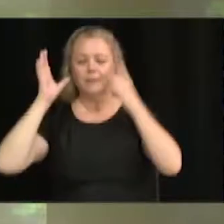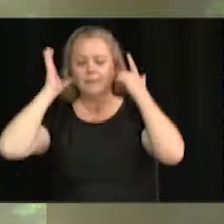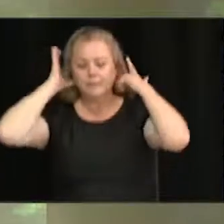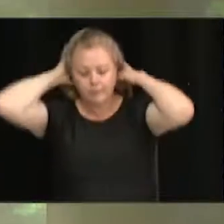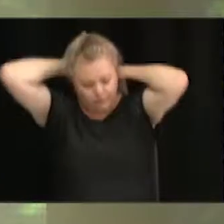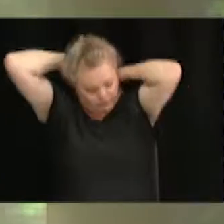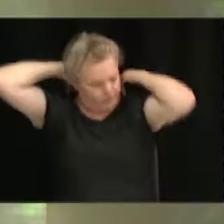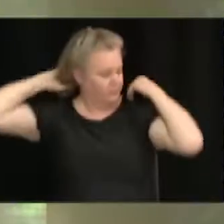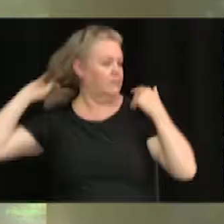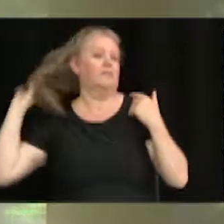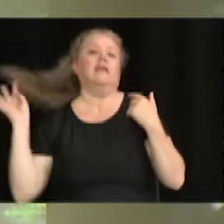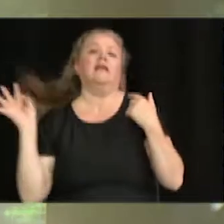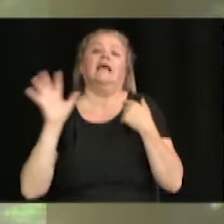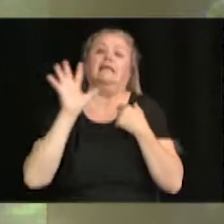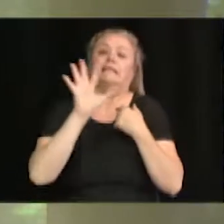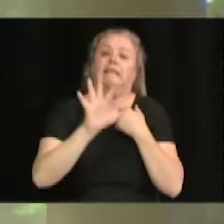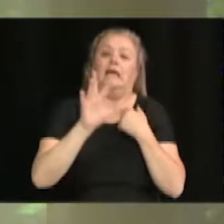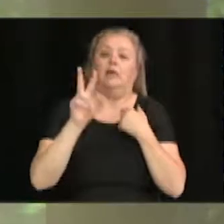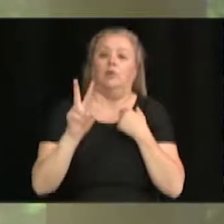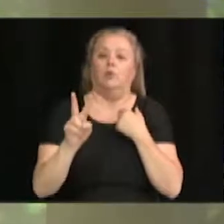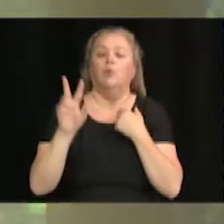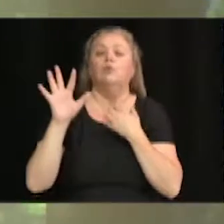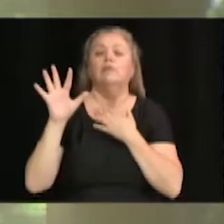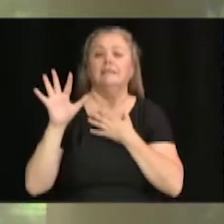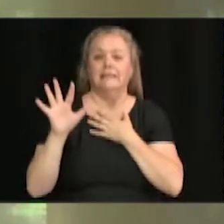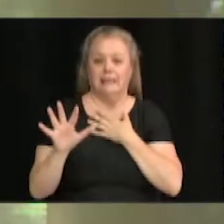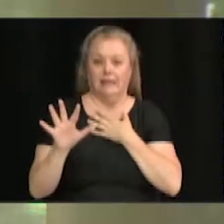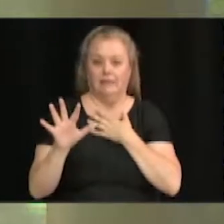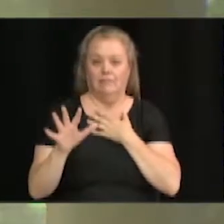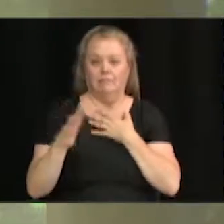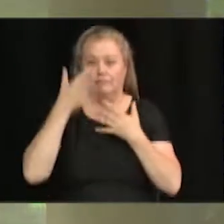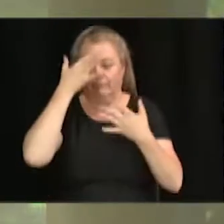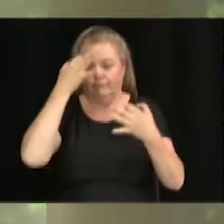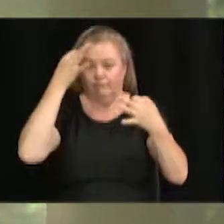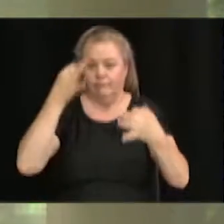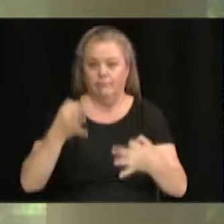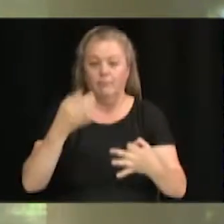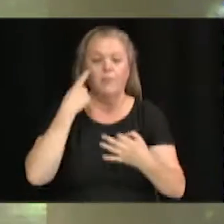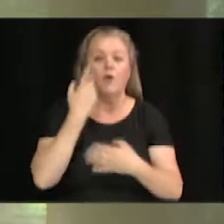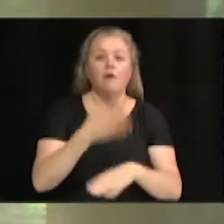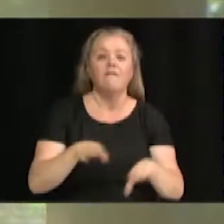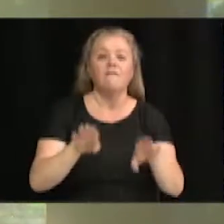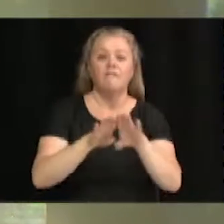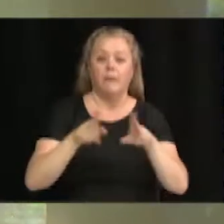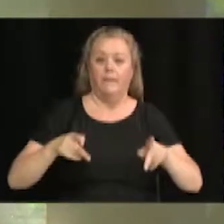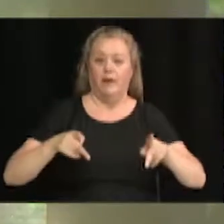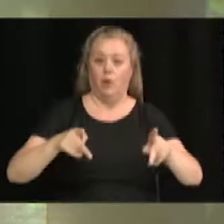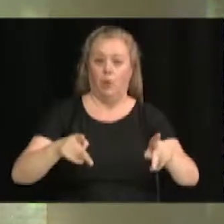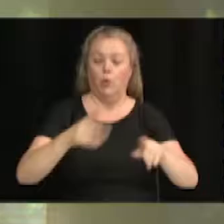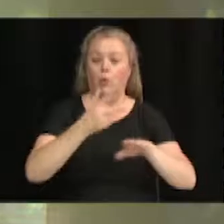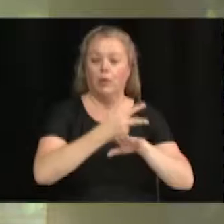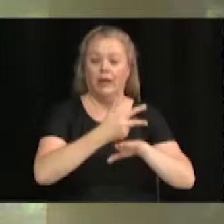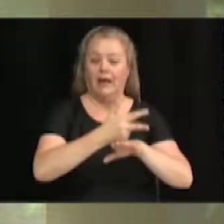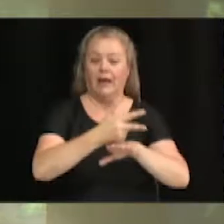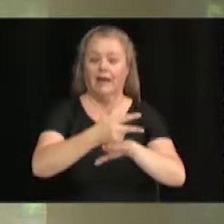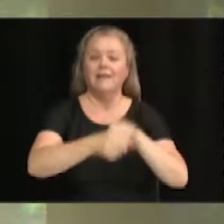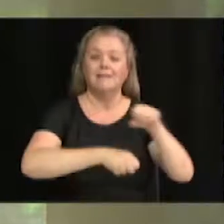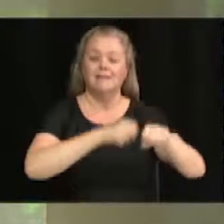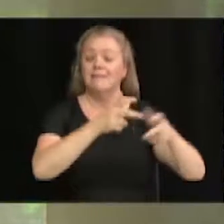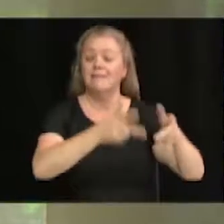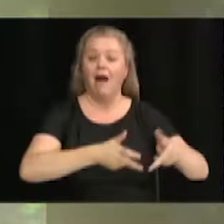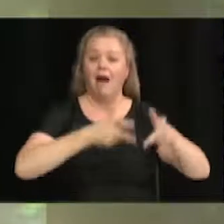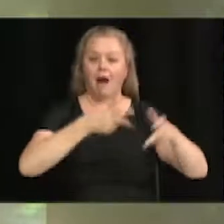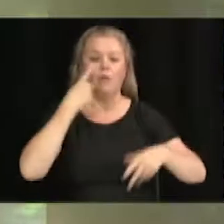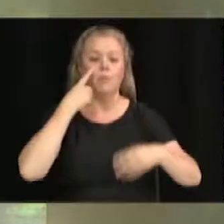5.2.5, adoption d'une résolution décrétant la fermeture de la rue de la Gare en vue de la tenue d'un marché public saisonnier